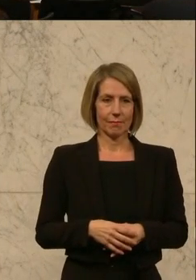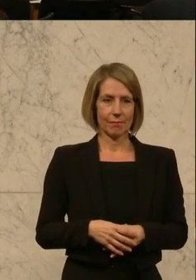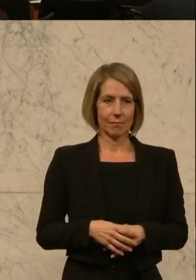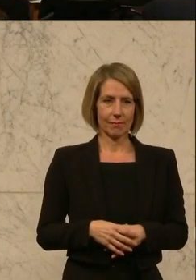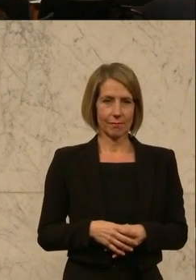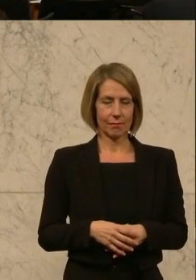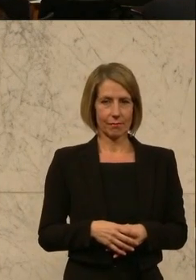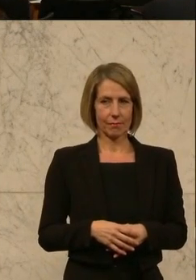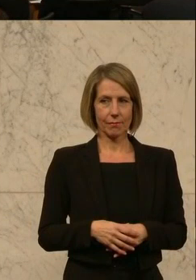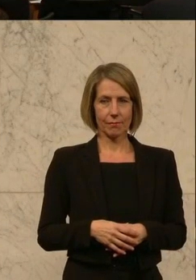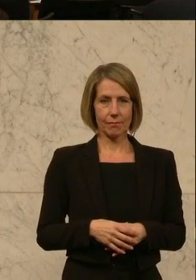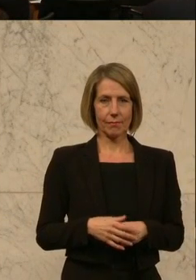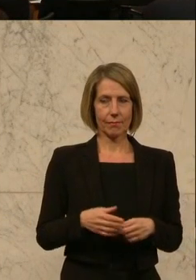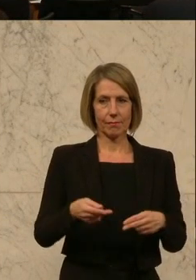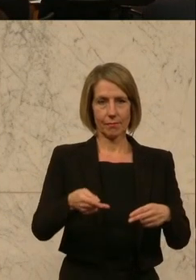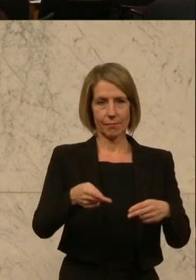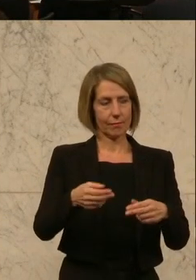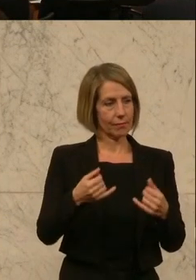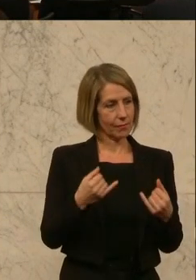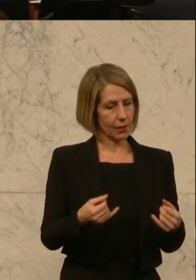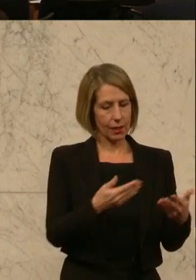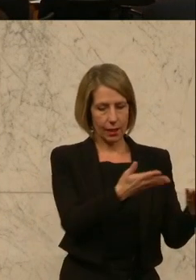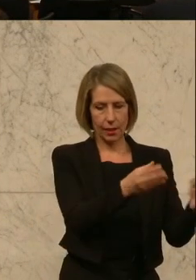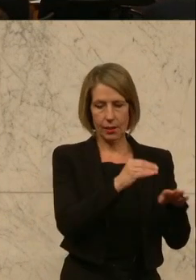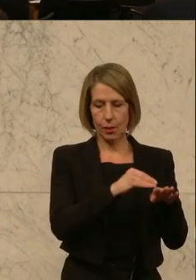Zu Wort gemeldet ist der Abgeordnete Kaniak, bitte sehr.